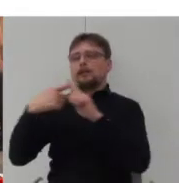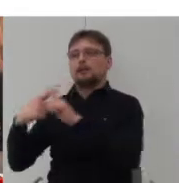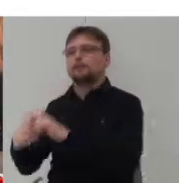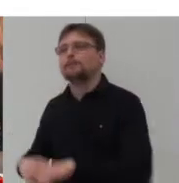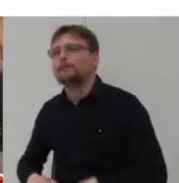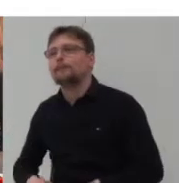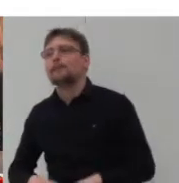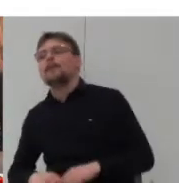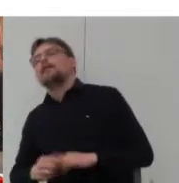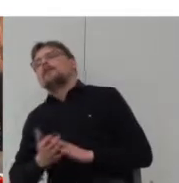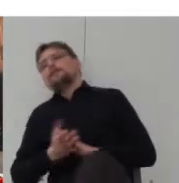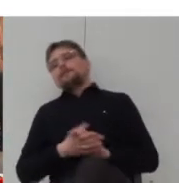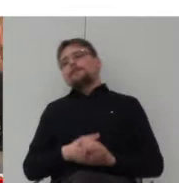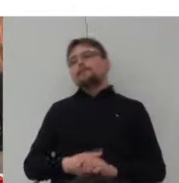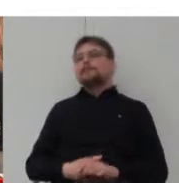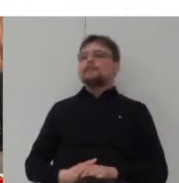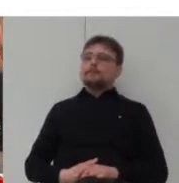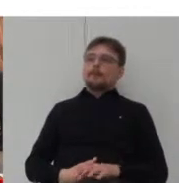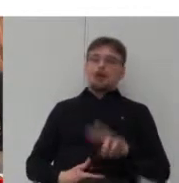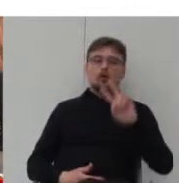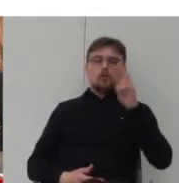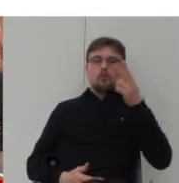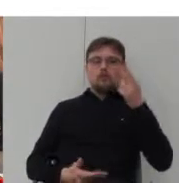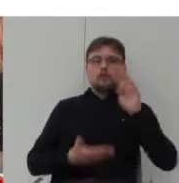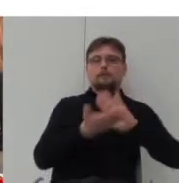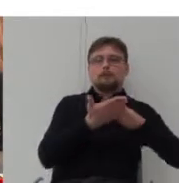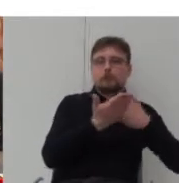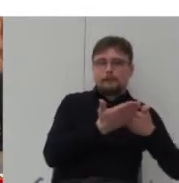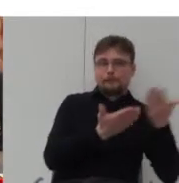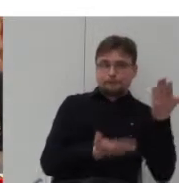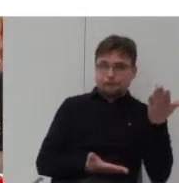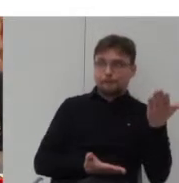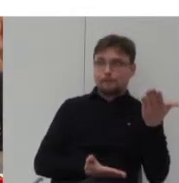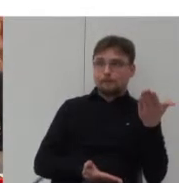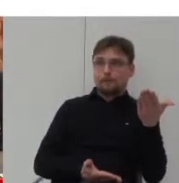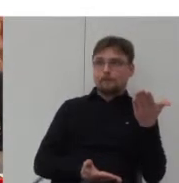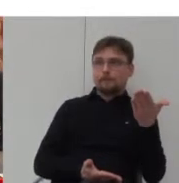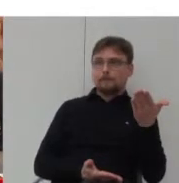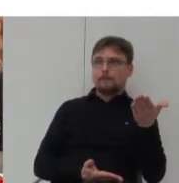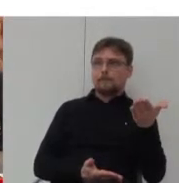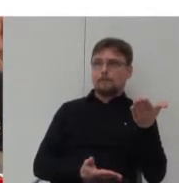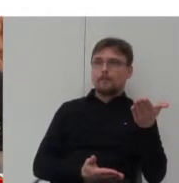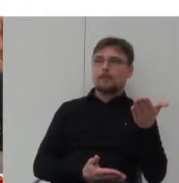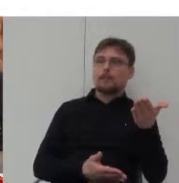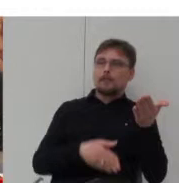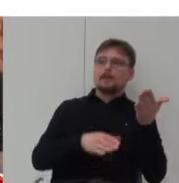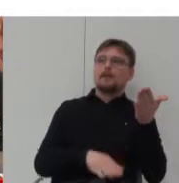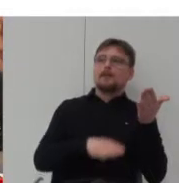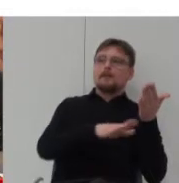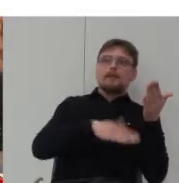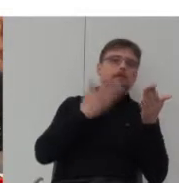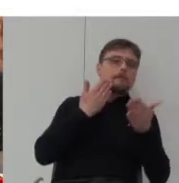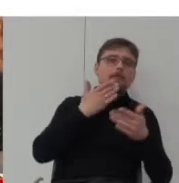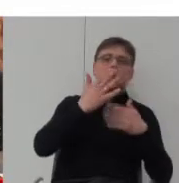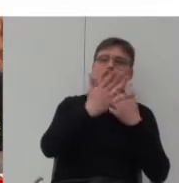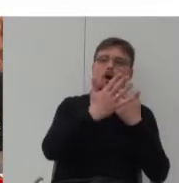przykład, który powiedzmy nie spełnia tych trzech stopni relacji, jest to teren znajdujący się bardzo blisko centrum